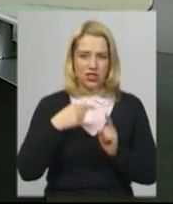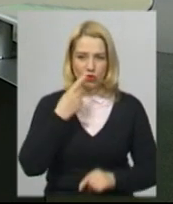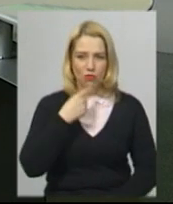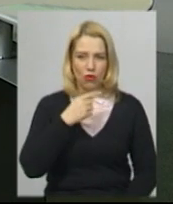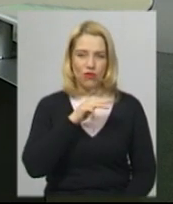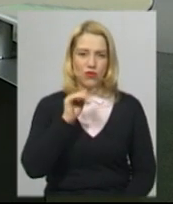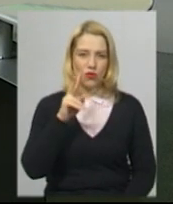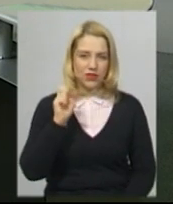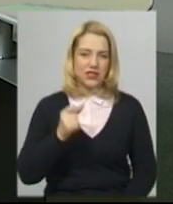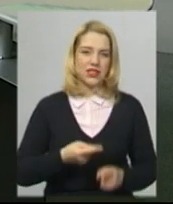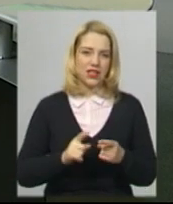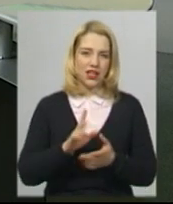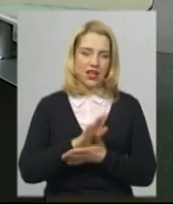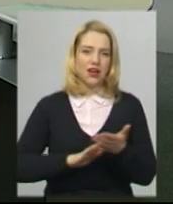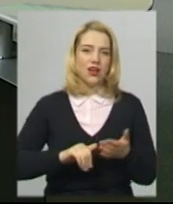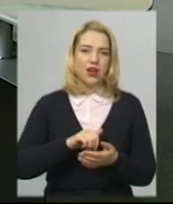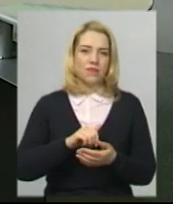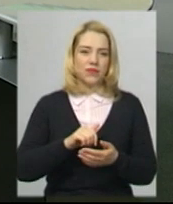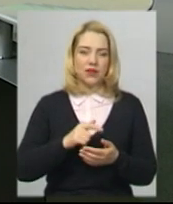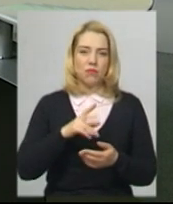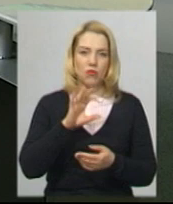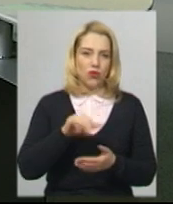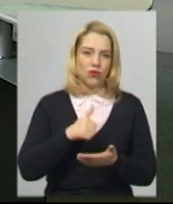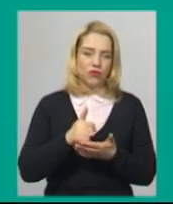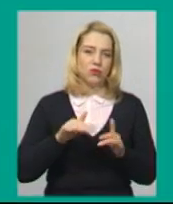Фіновська. Далі коротко про головні події цього дня.